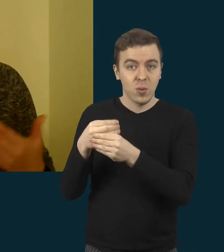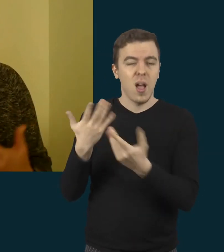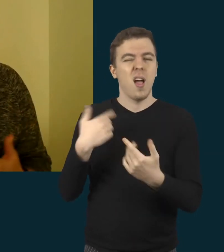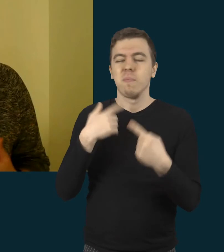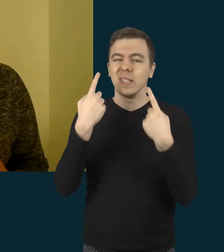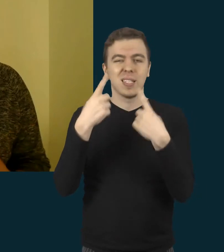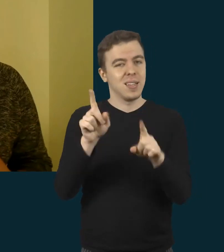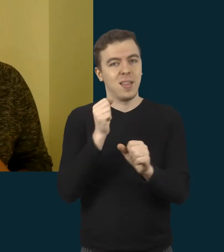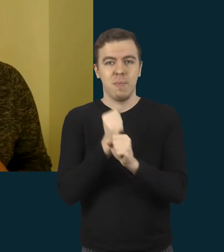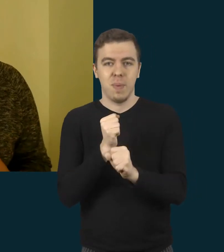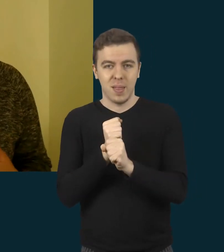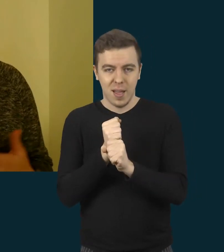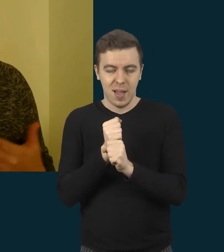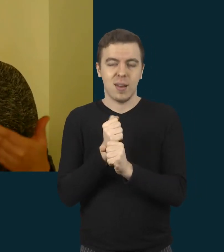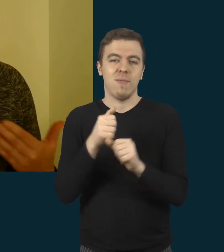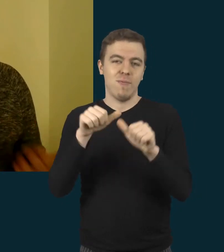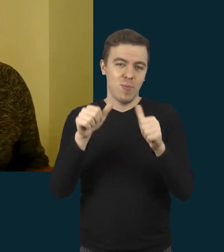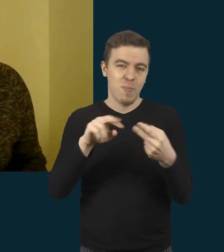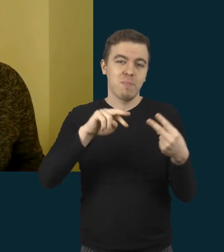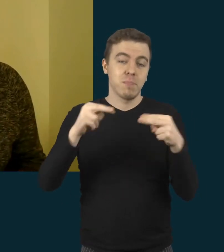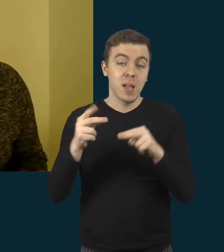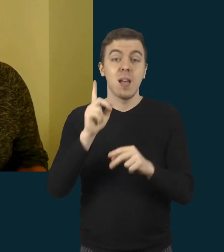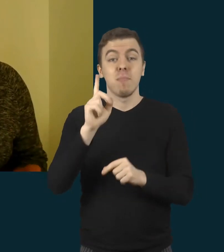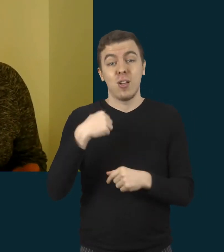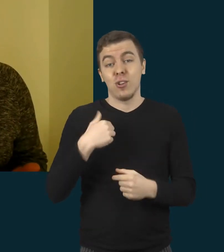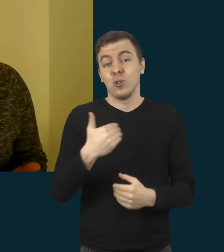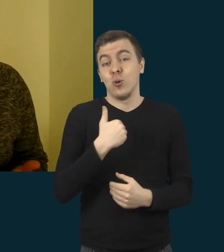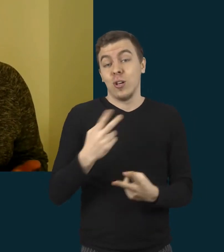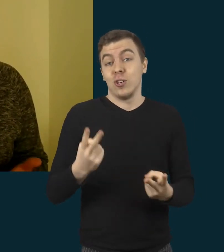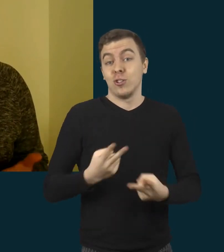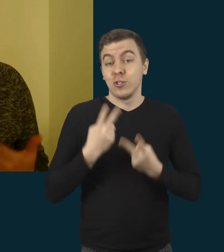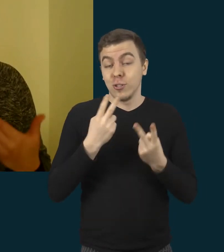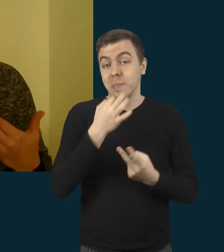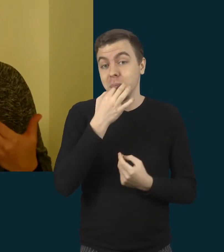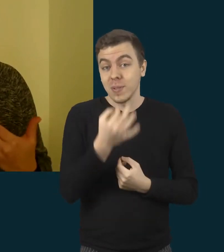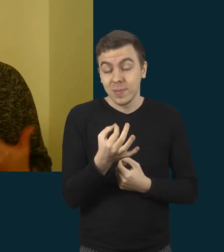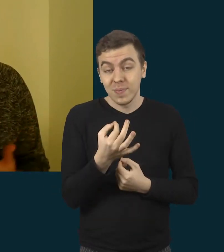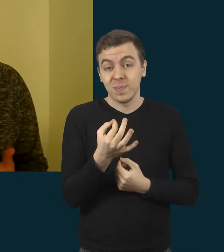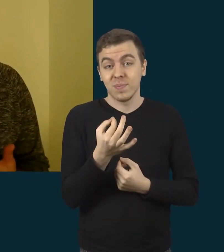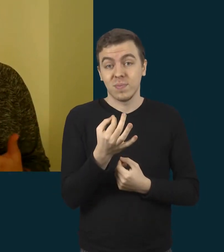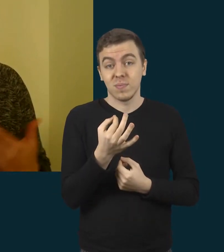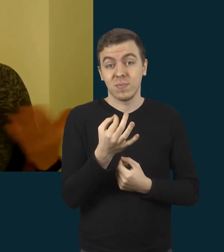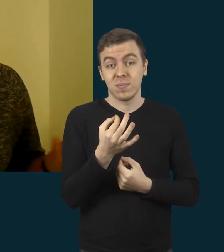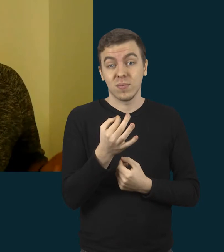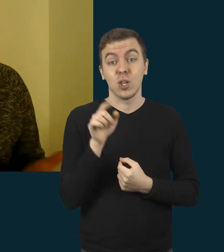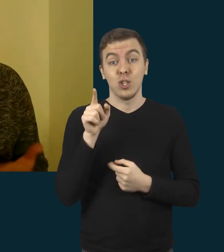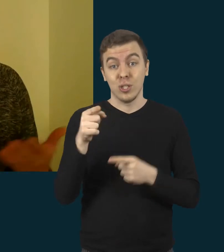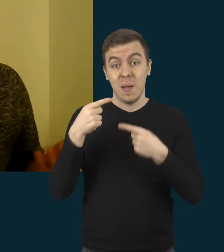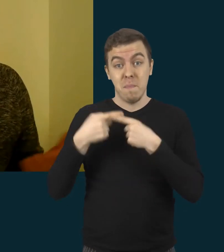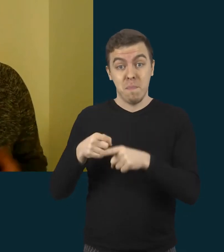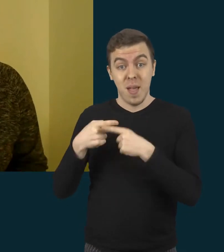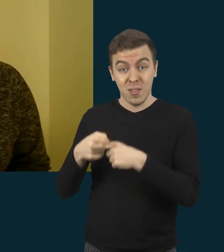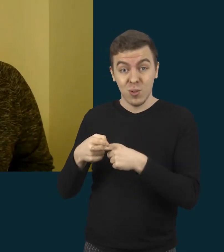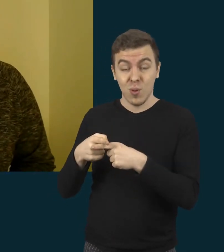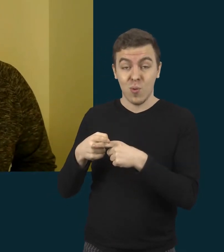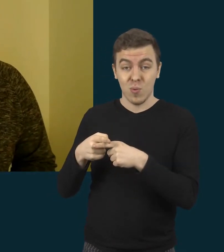tai padarėm, bet labai noriu pasidžiaugti, kad būtent šito metodo